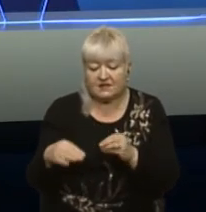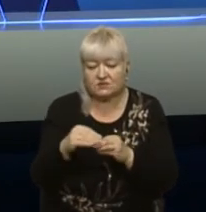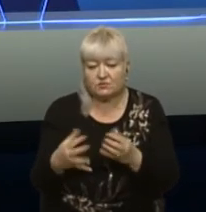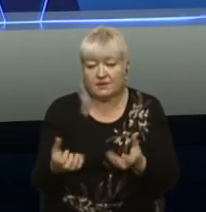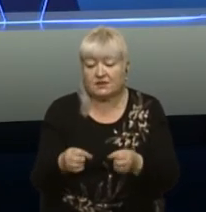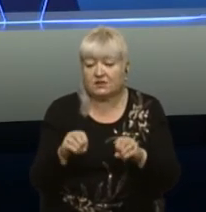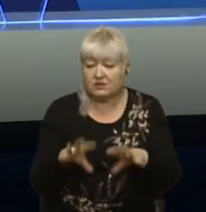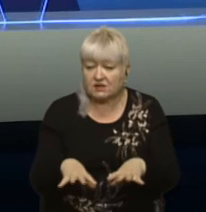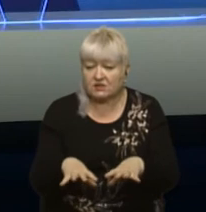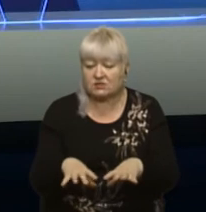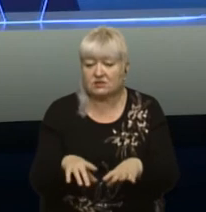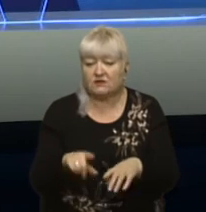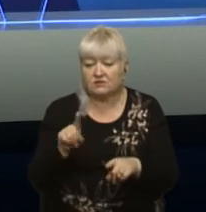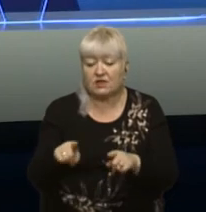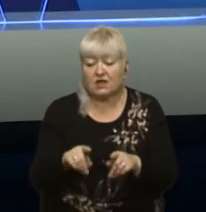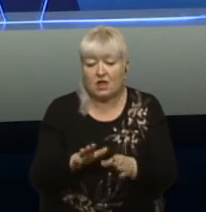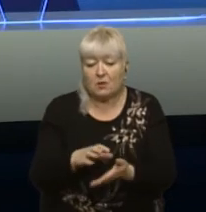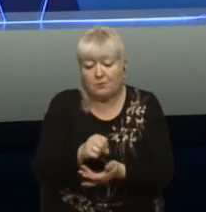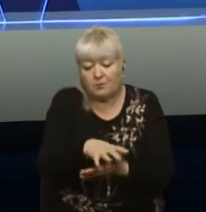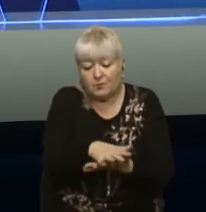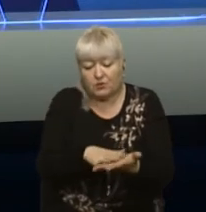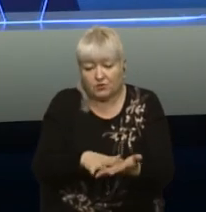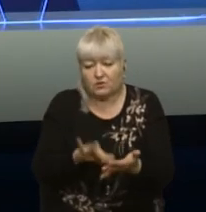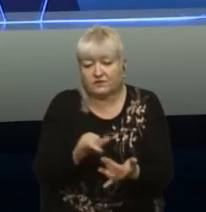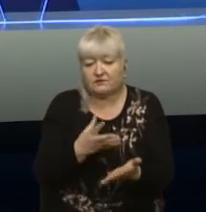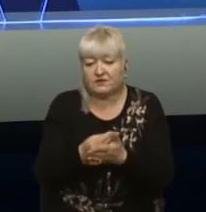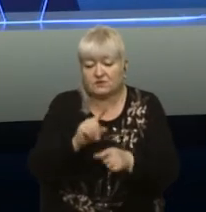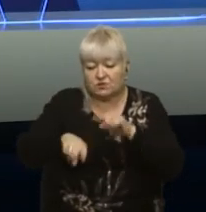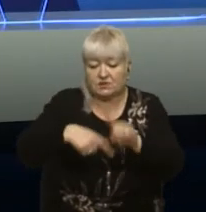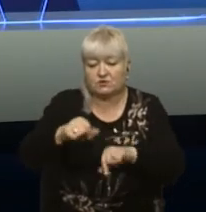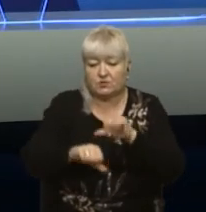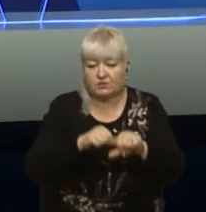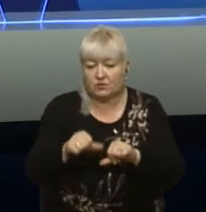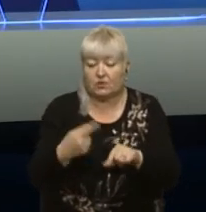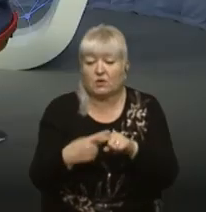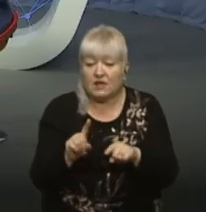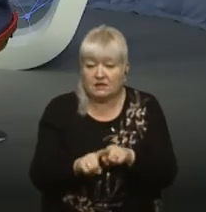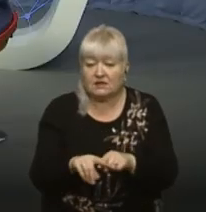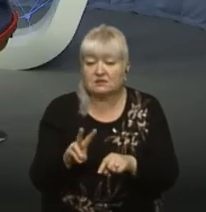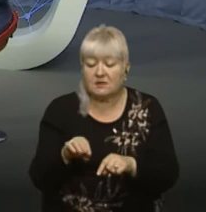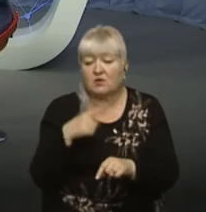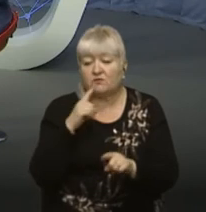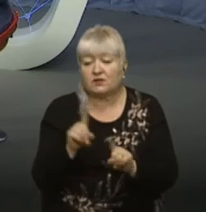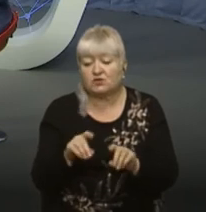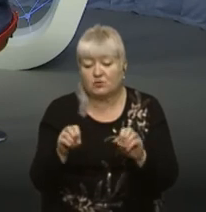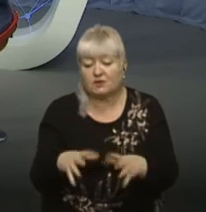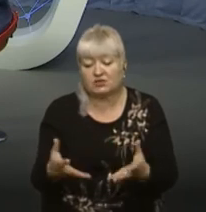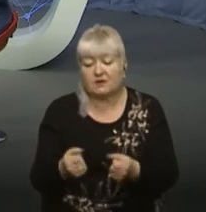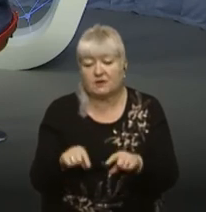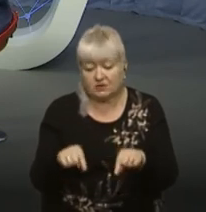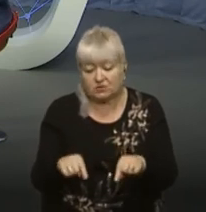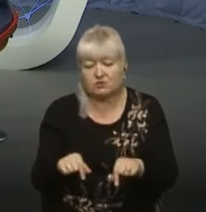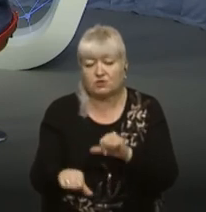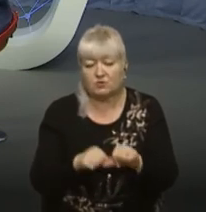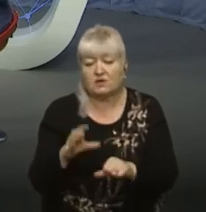вони пролонговуються і першочергово фінансуються в наступному році. Саме на це ми били, щоб ми мати це рішення ще в цьому році. І